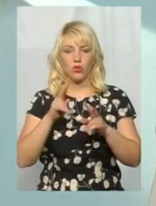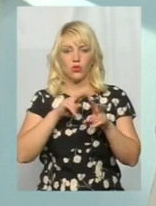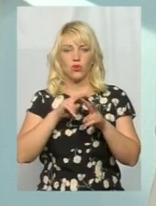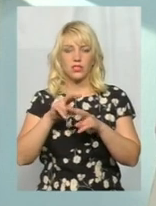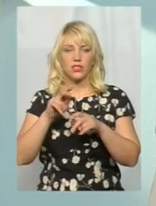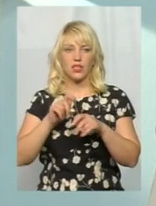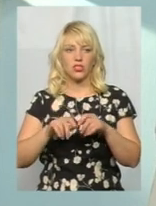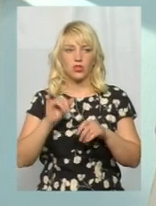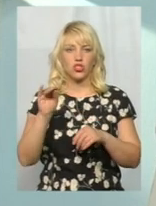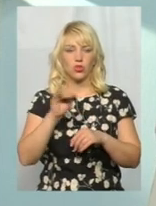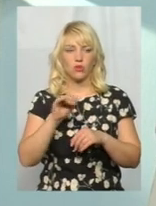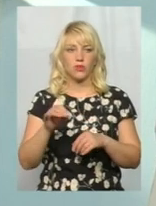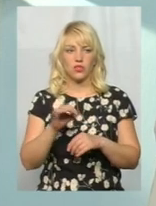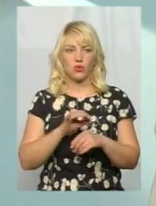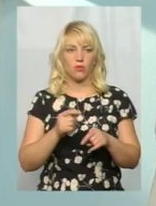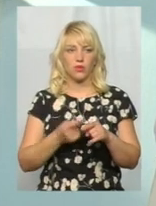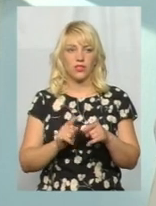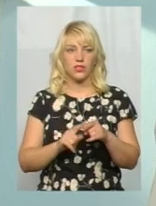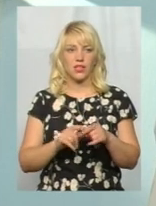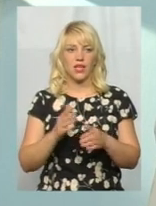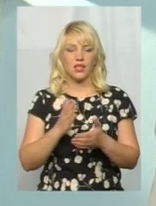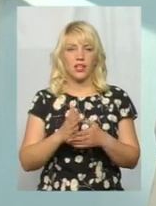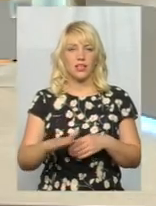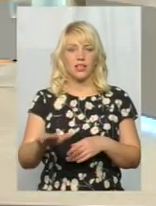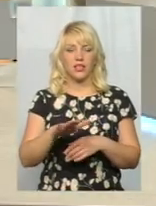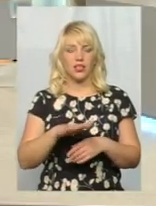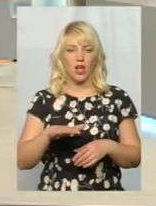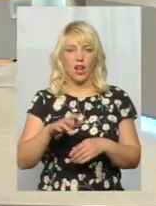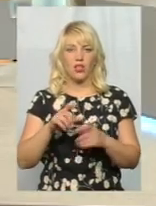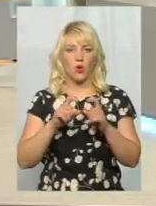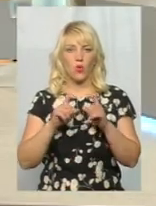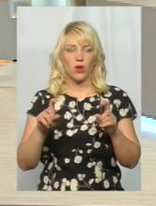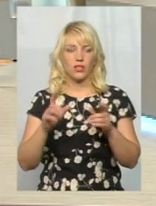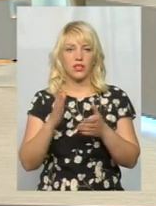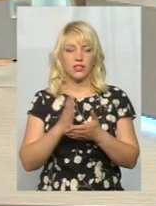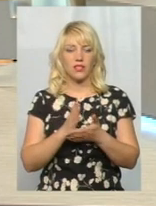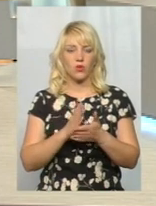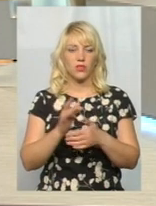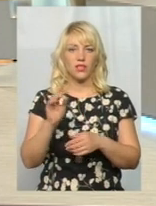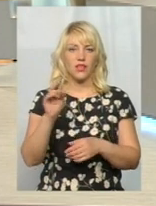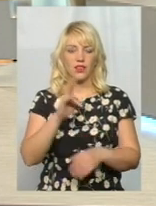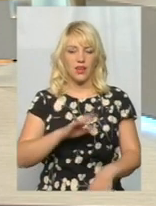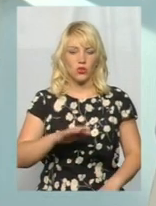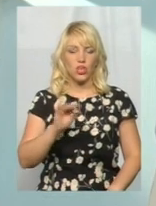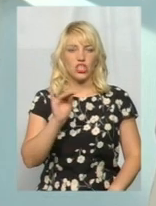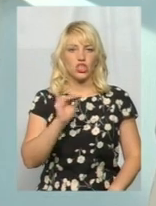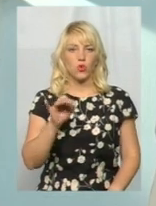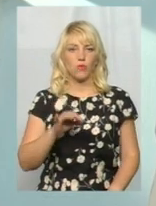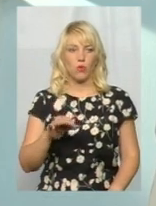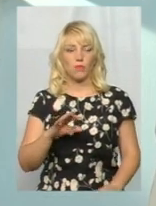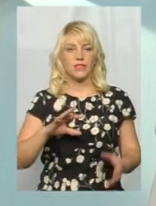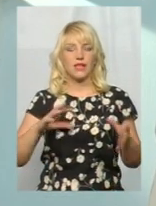інспекції у Житомирській області, якраз з територіальної органи, який знаходиться на території Житомирської області. І за